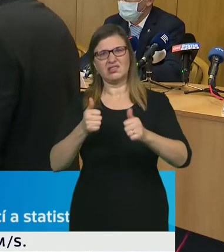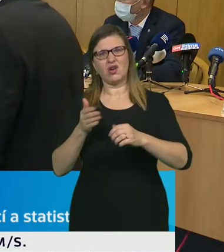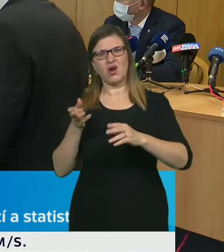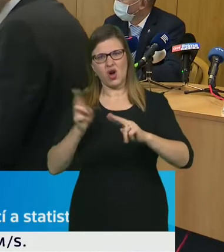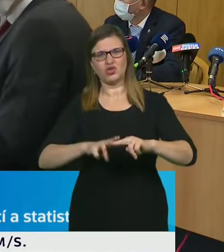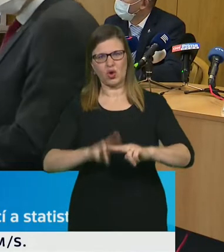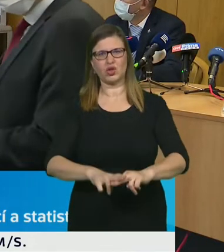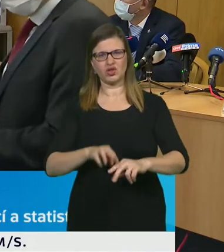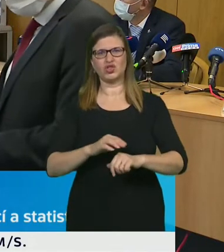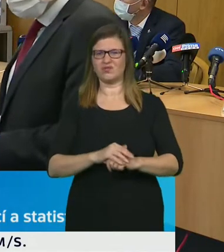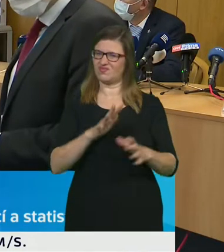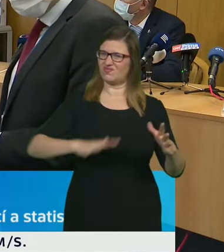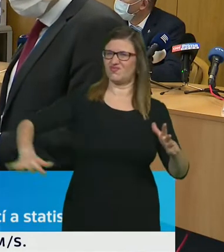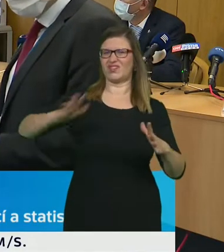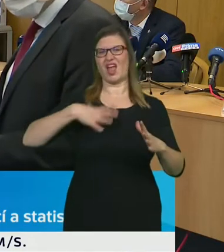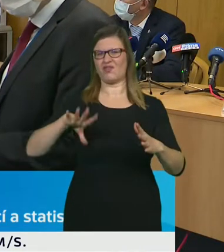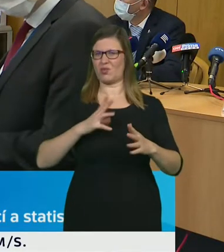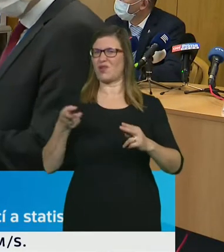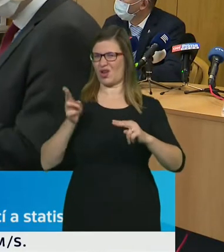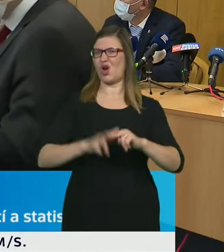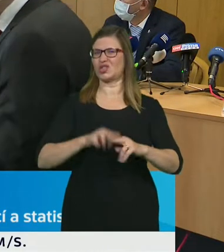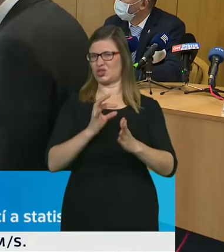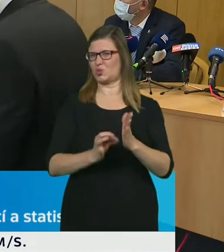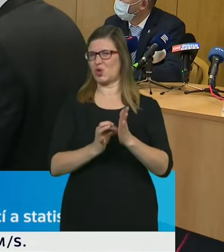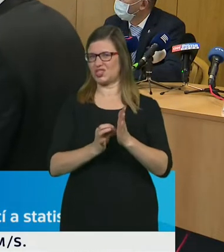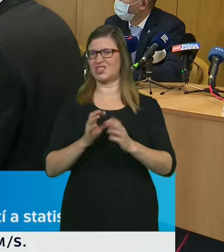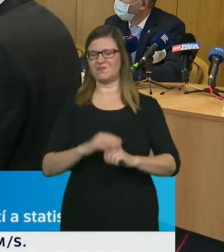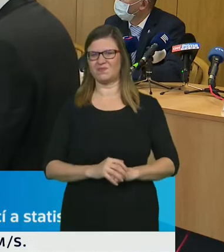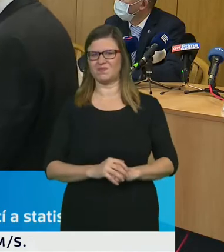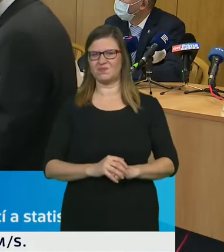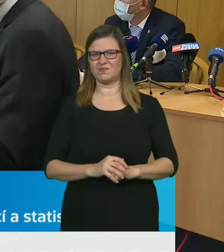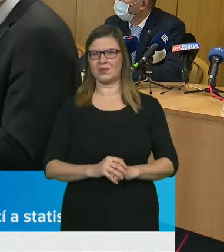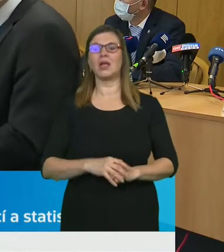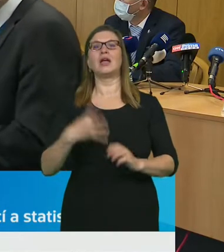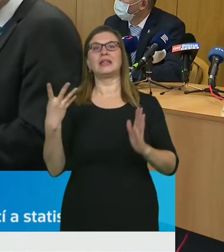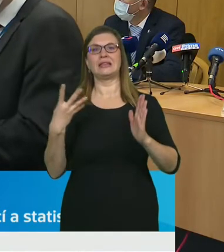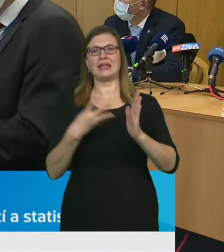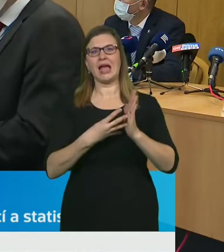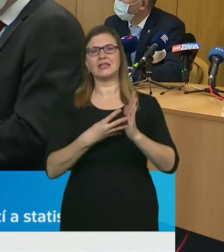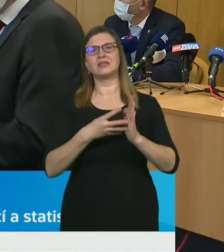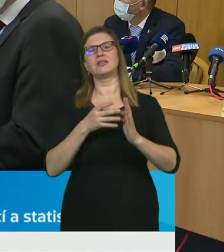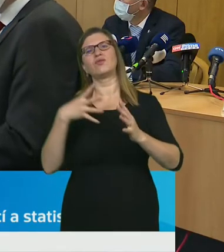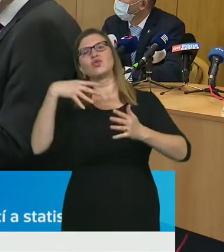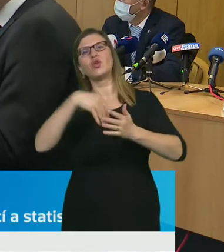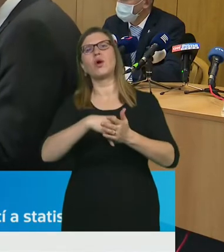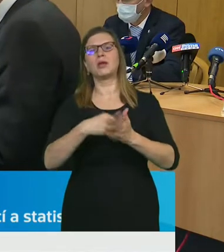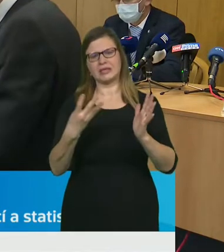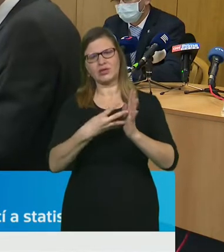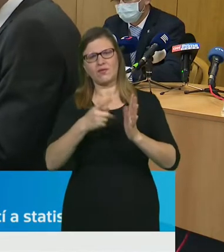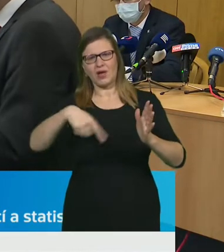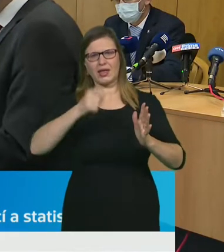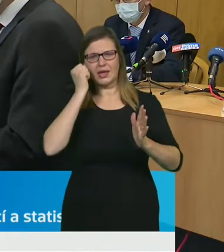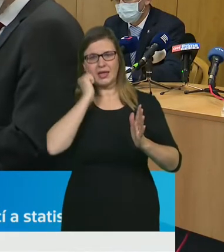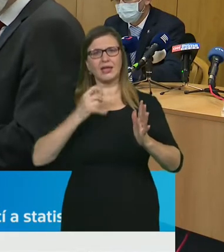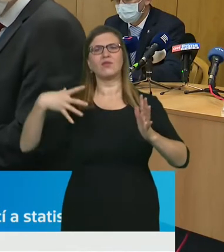Relativní pozitivita testů je jeden z velmi významných ukazatelů, rizikových ukazatelů pro šíření té epidemie,